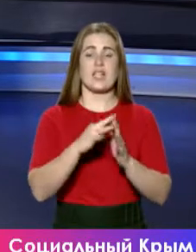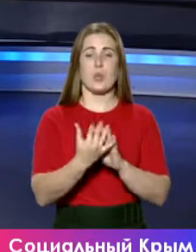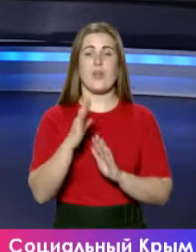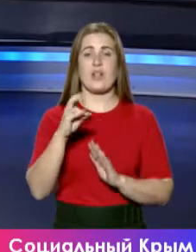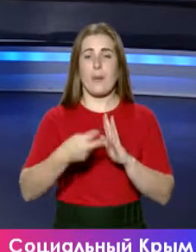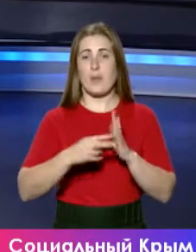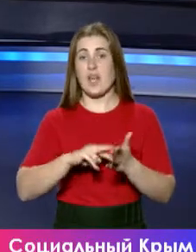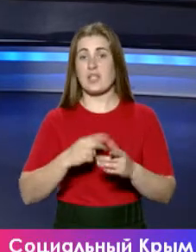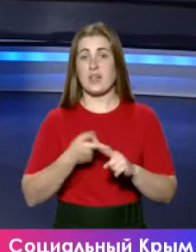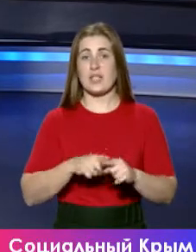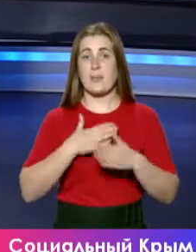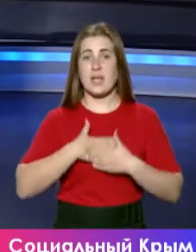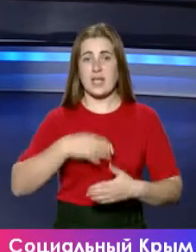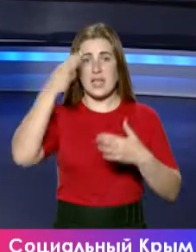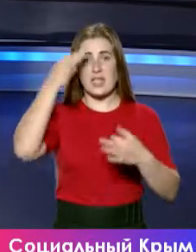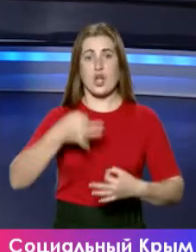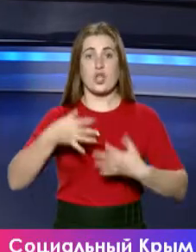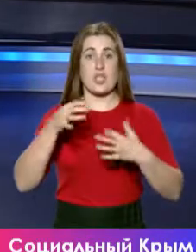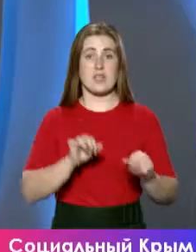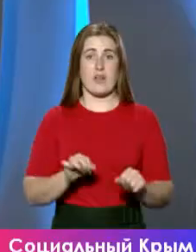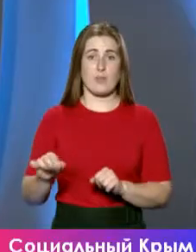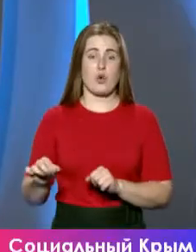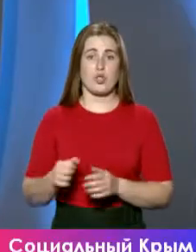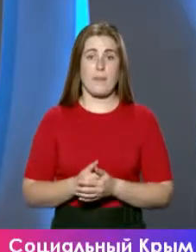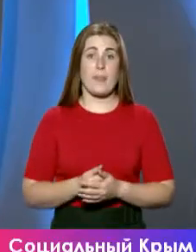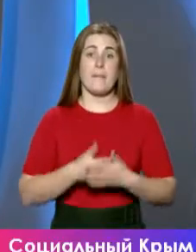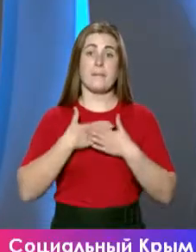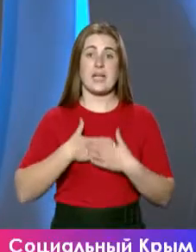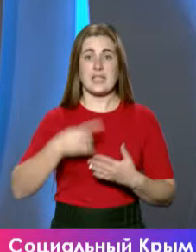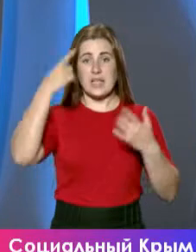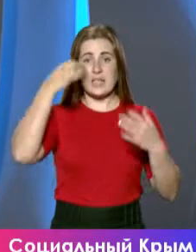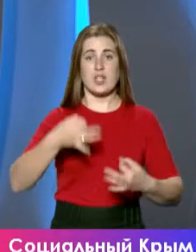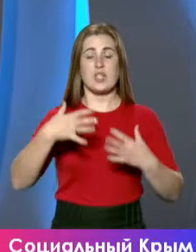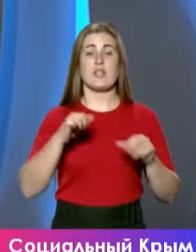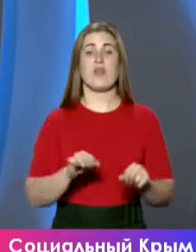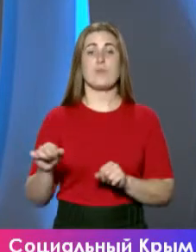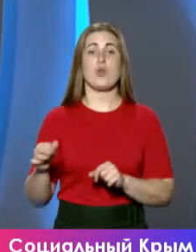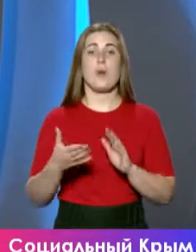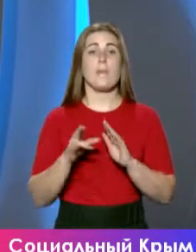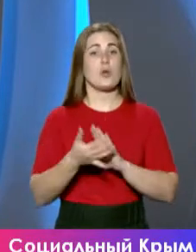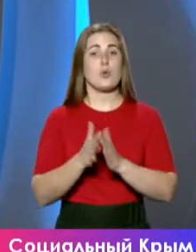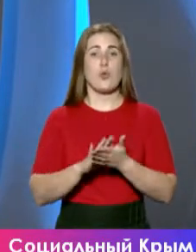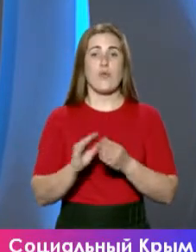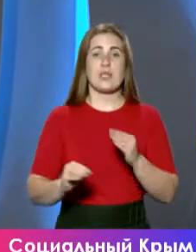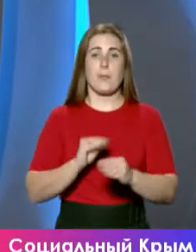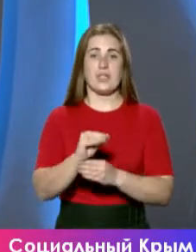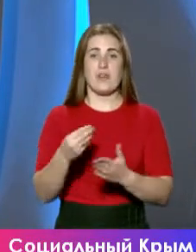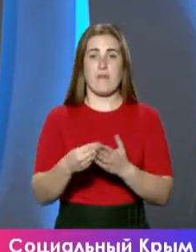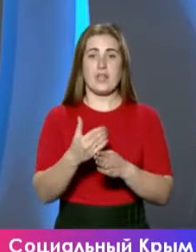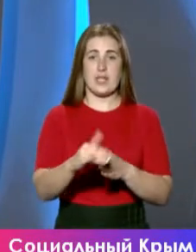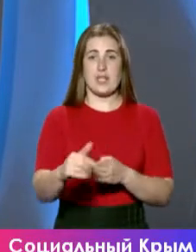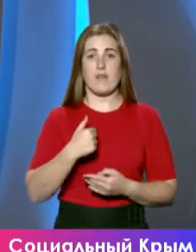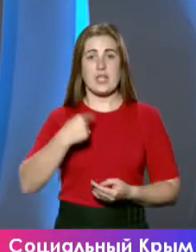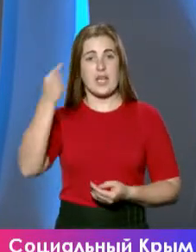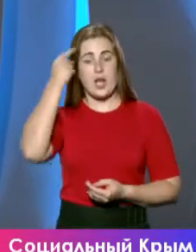вне плана вот эти приятные неожиданности возможны? Приятные неожиданности возможны при условии дополнительного финансирования. И я